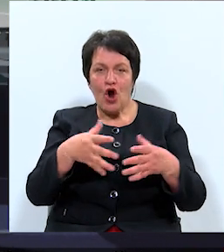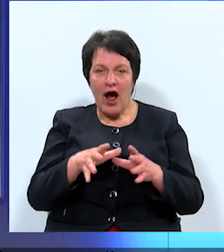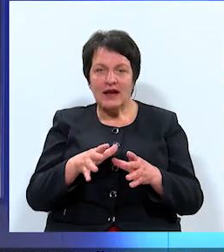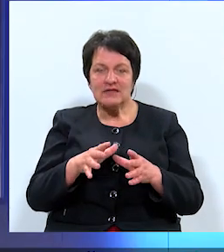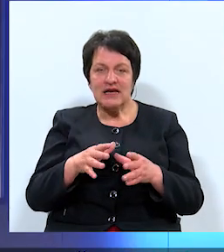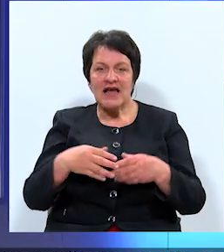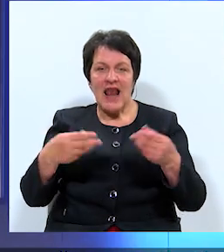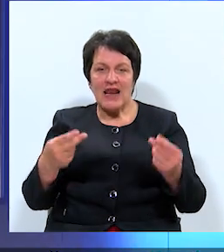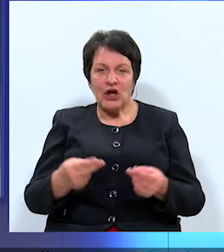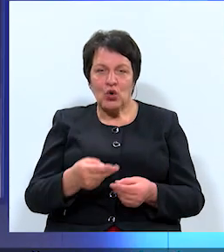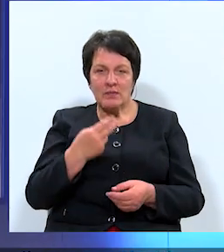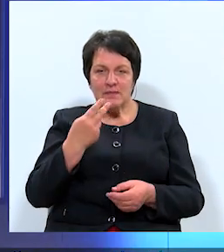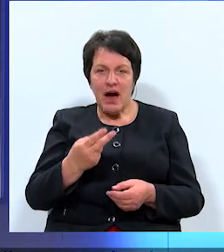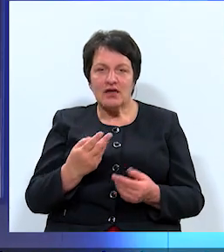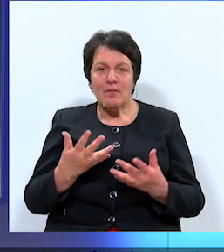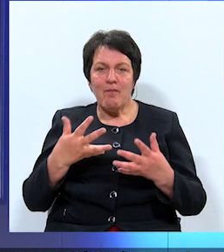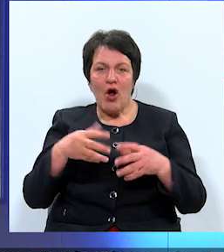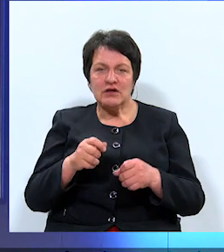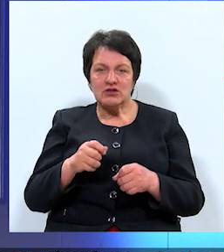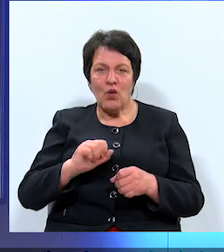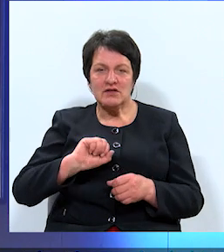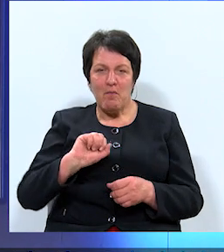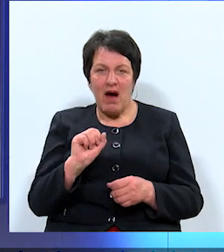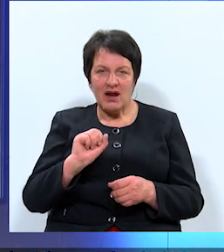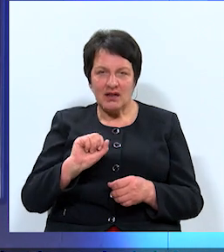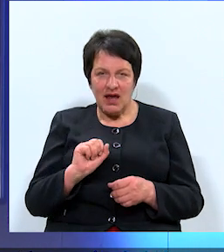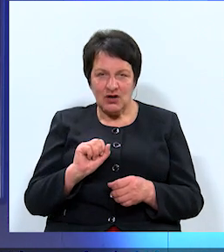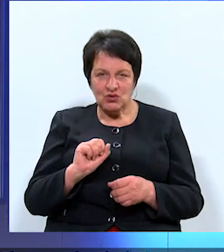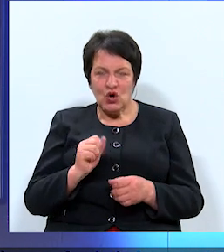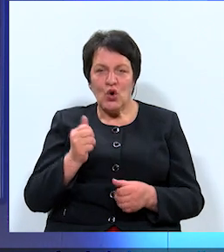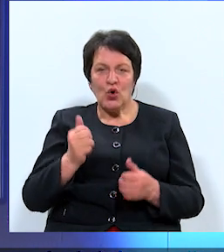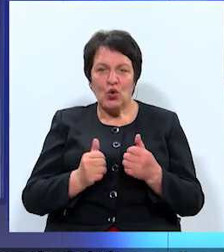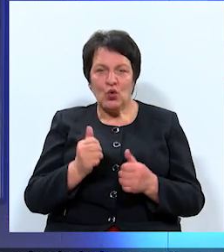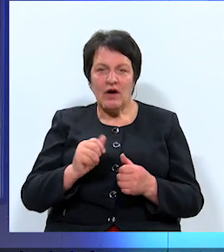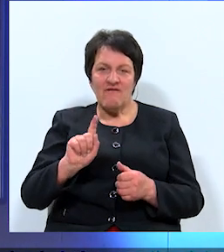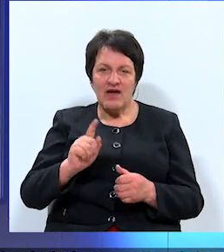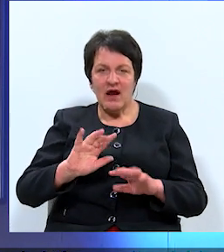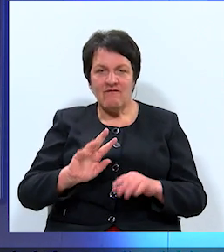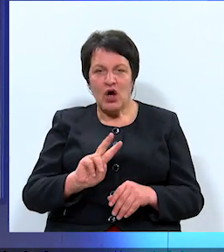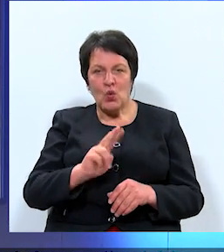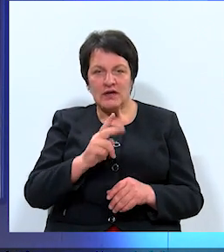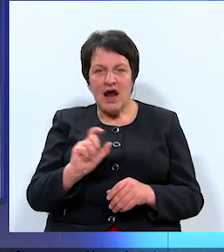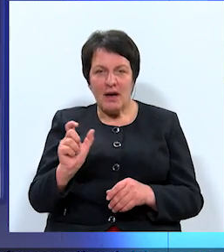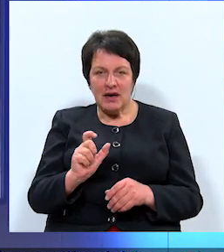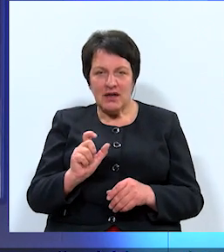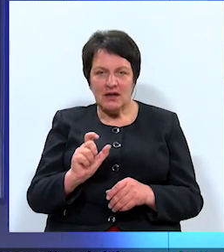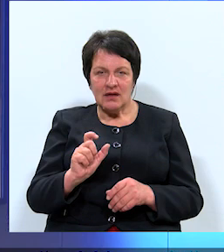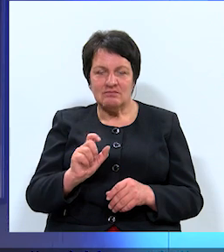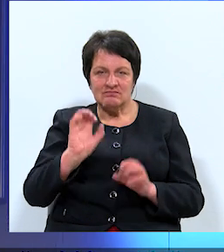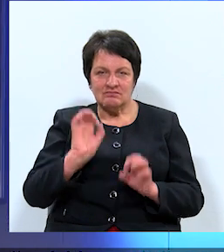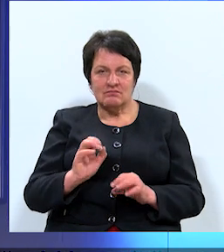līgumus, parec politiskos partnerus, kuri vienā vai otrā brīdī, kā reiz,